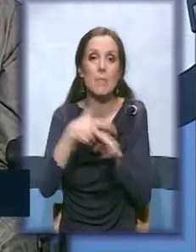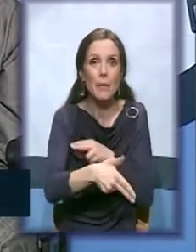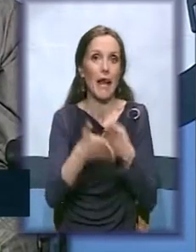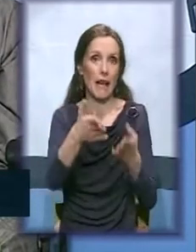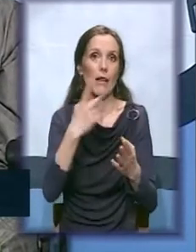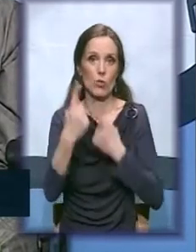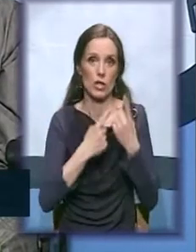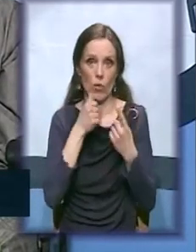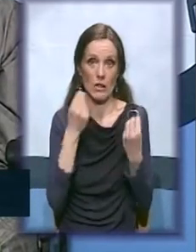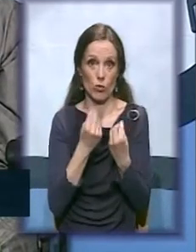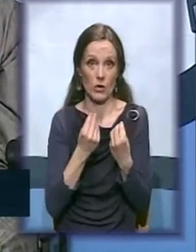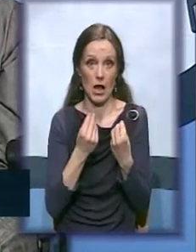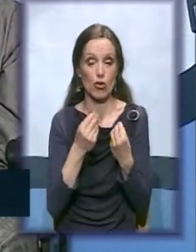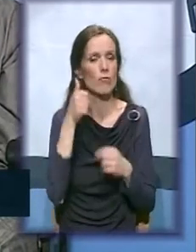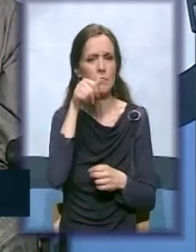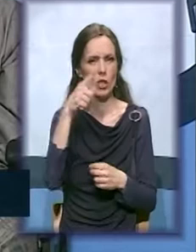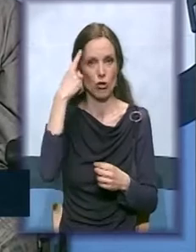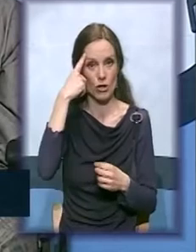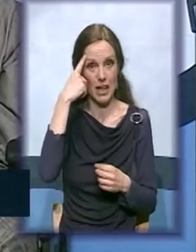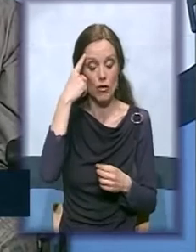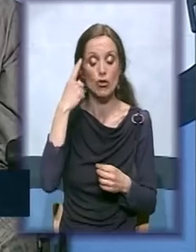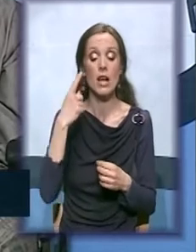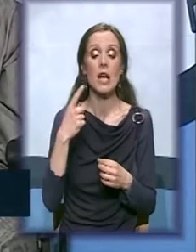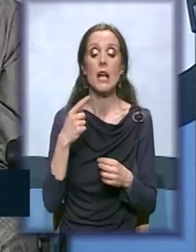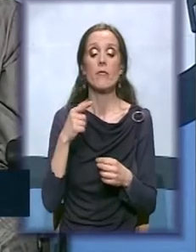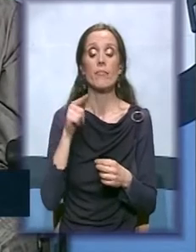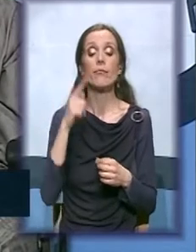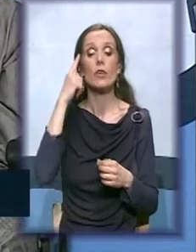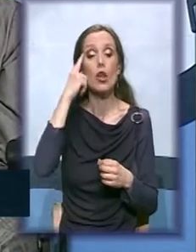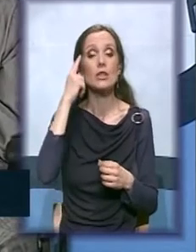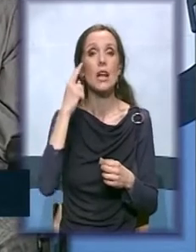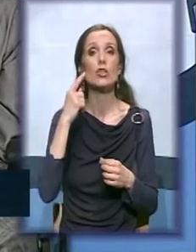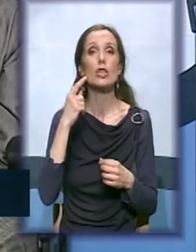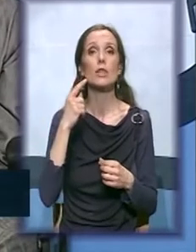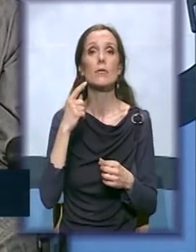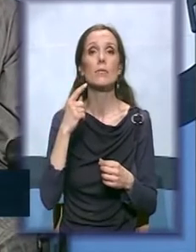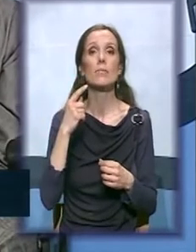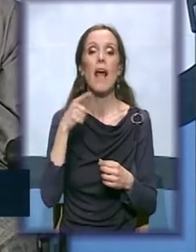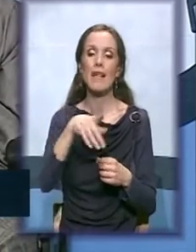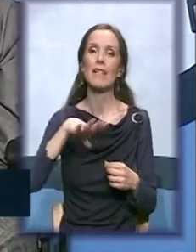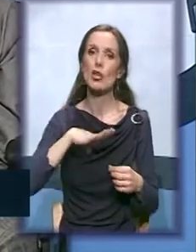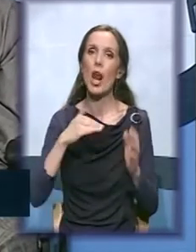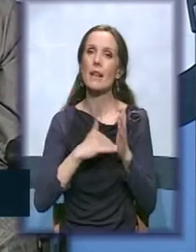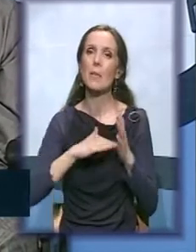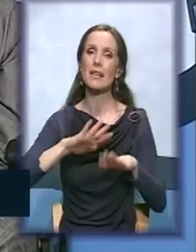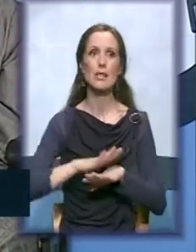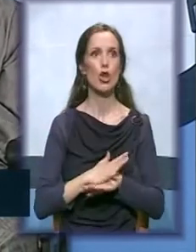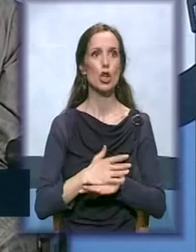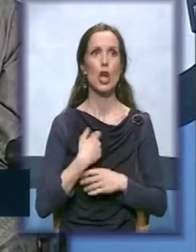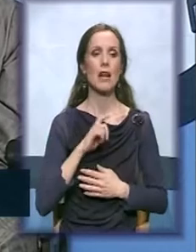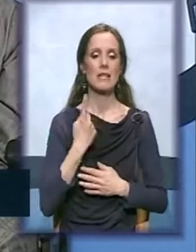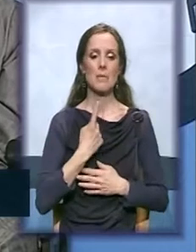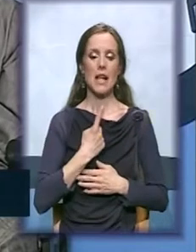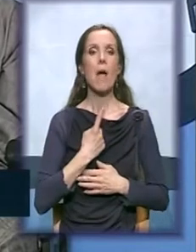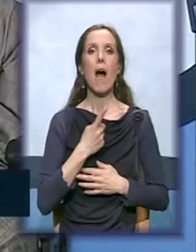To upravo znači da se osjeća da nije sama, da ima nekog ko je tu